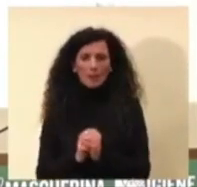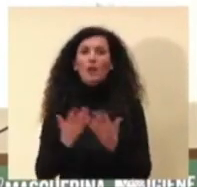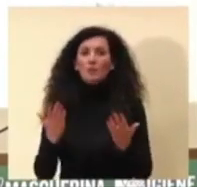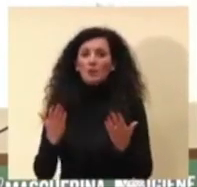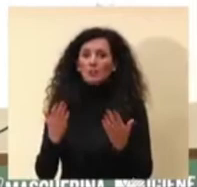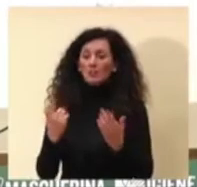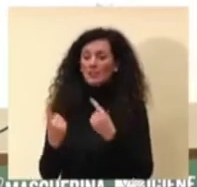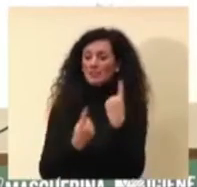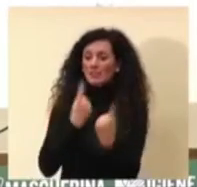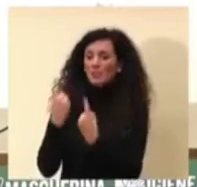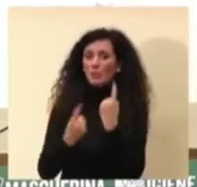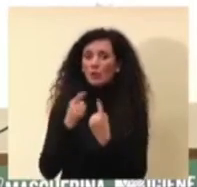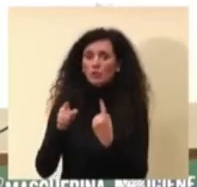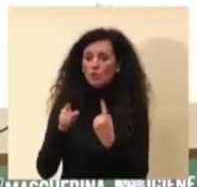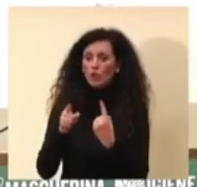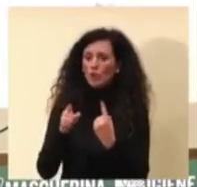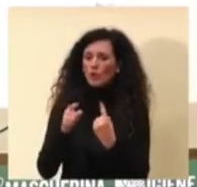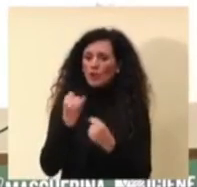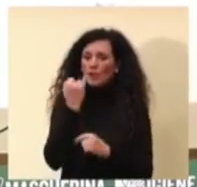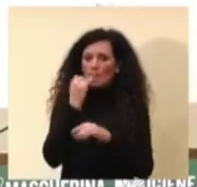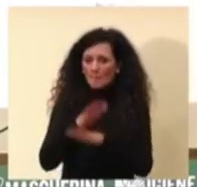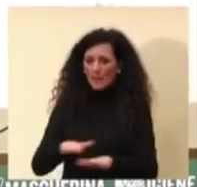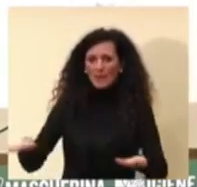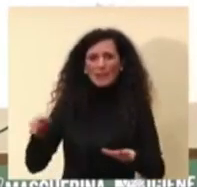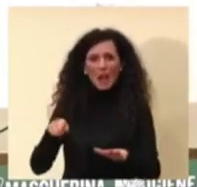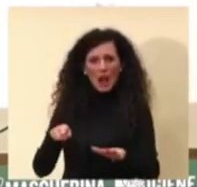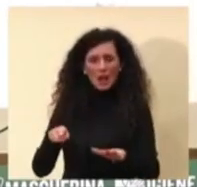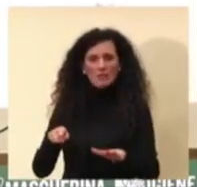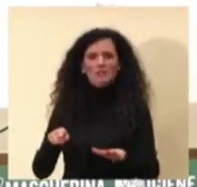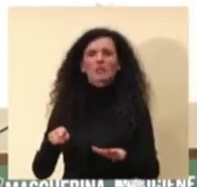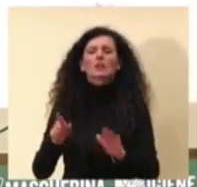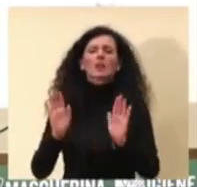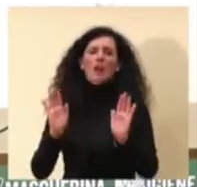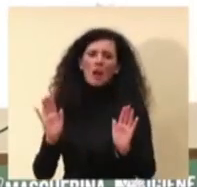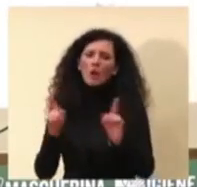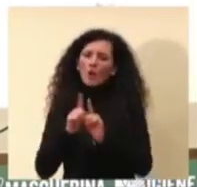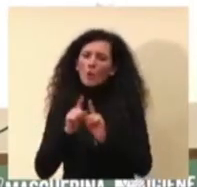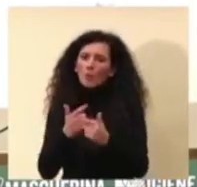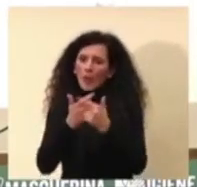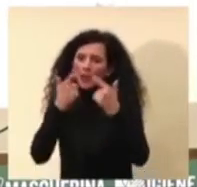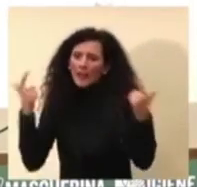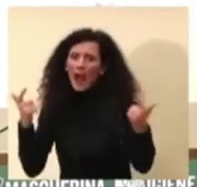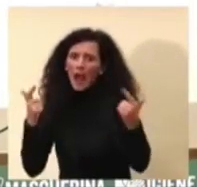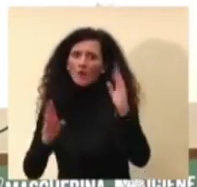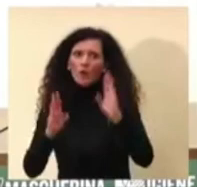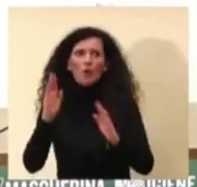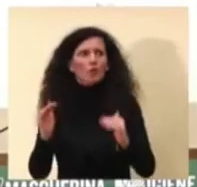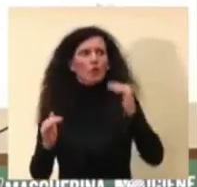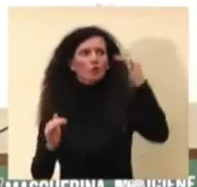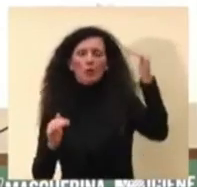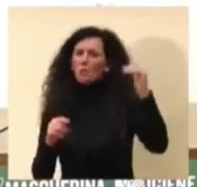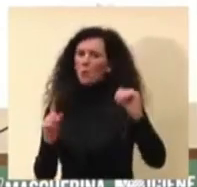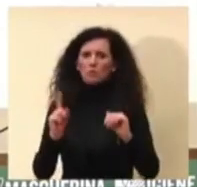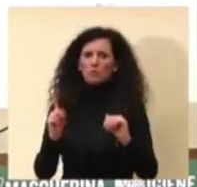clinico dei pazienti pediatrici è addirittura meno severo e quindi questo va chiaramente detto.